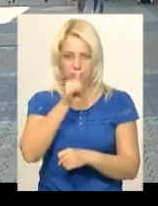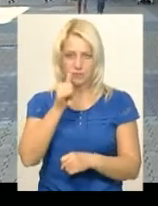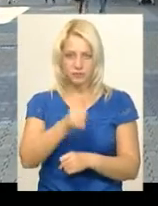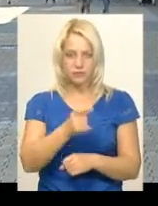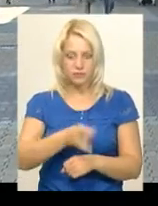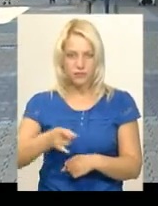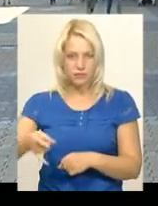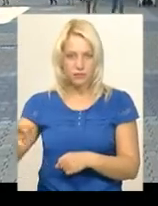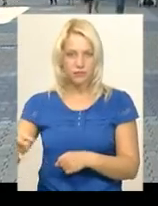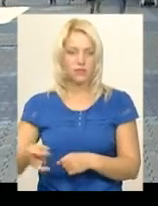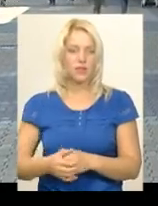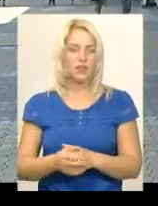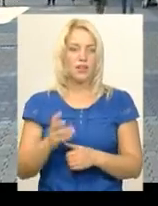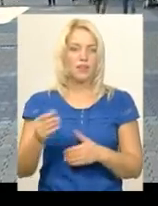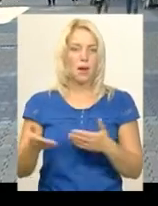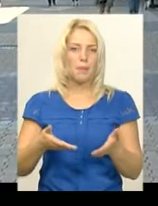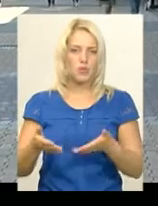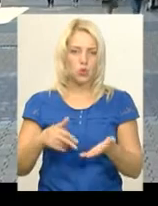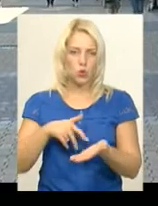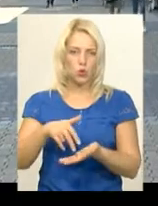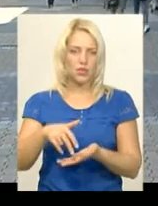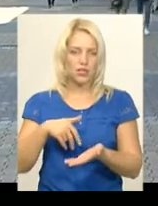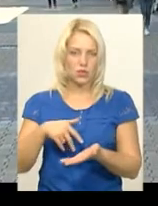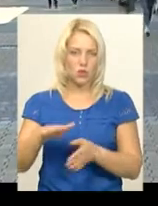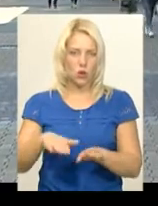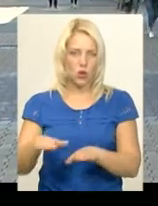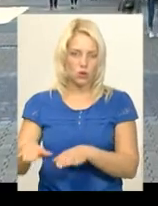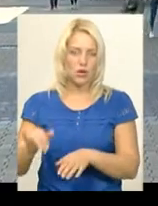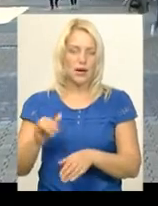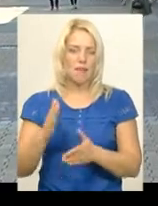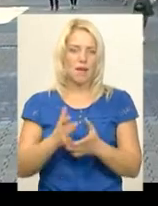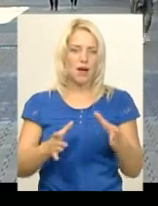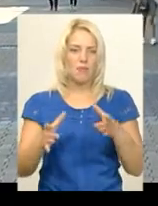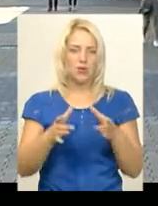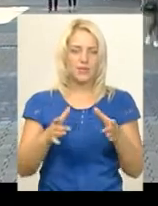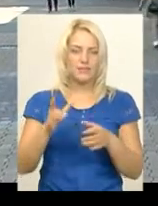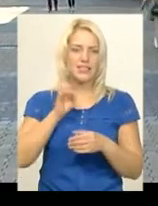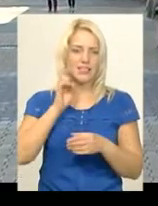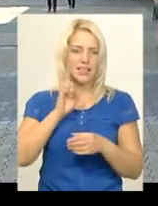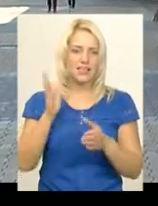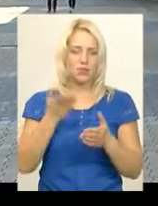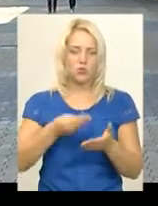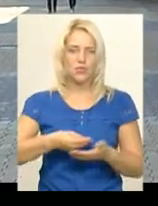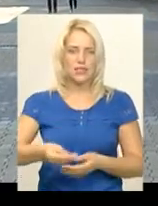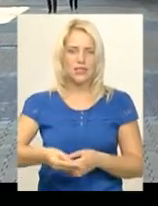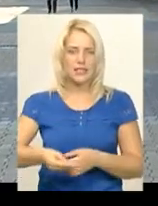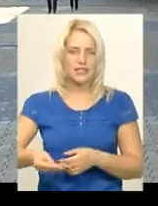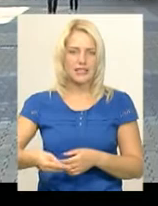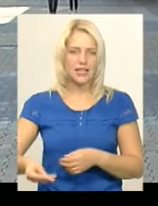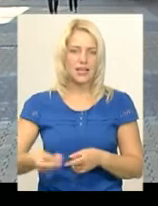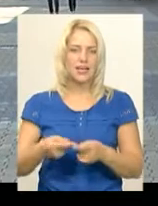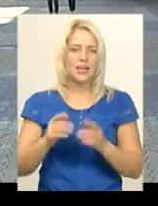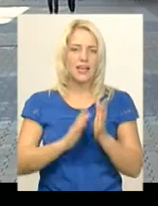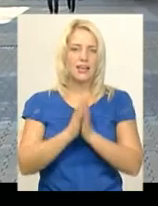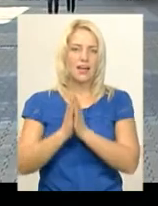пішохідну зону. Маємо острівці зелені, які будуть засіяні травичкою, і